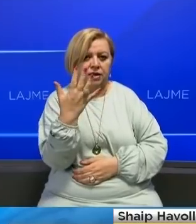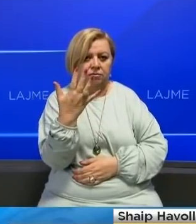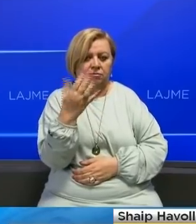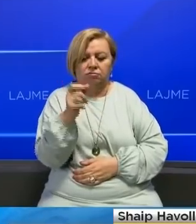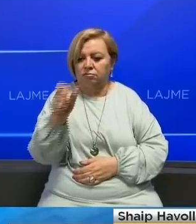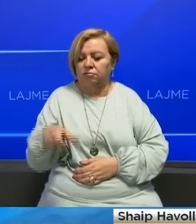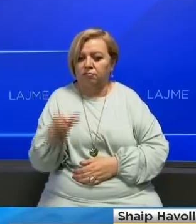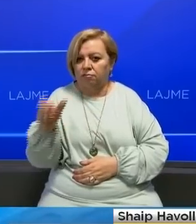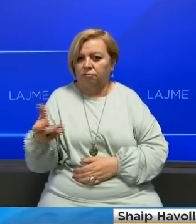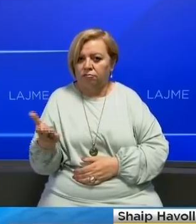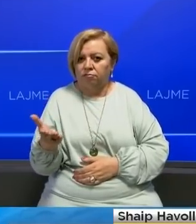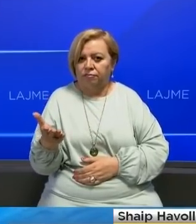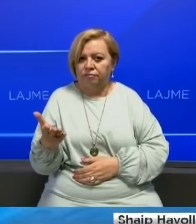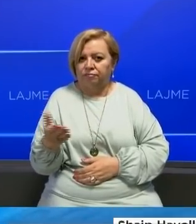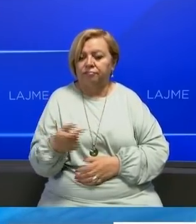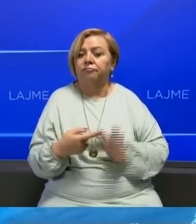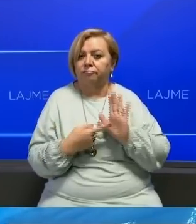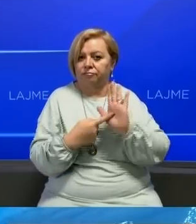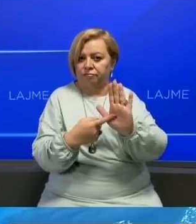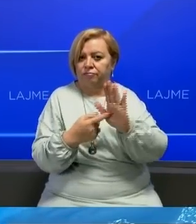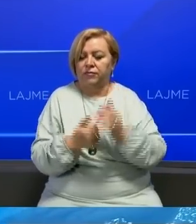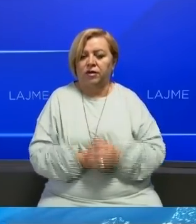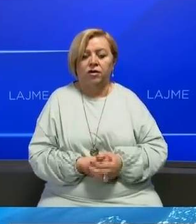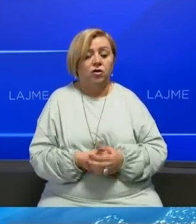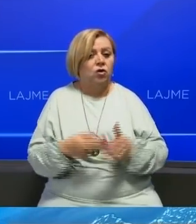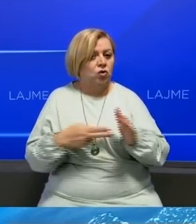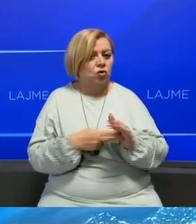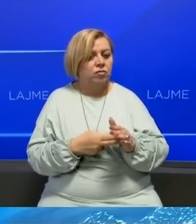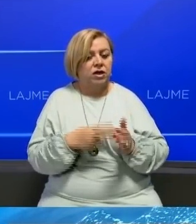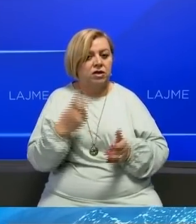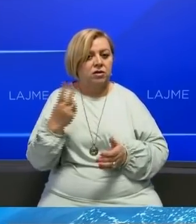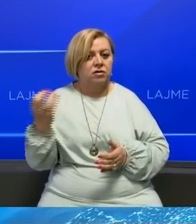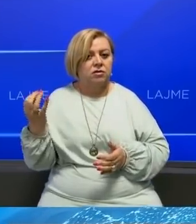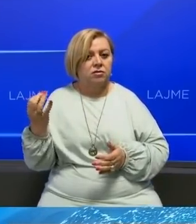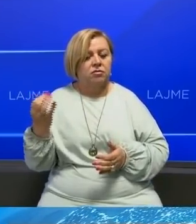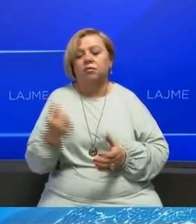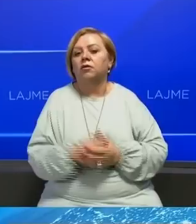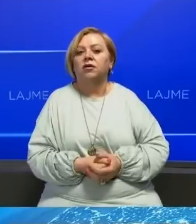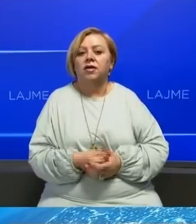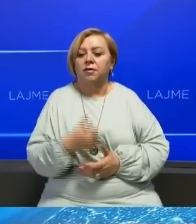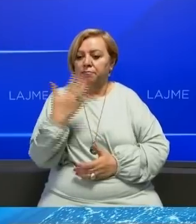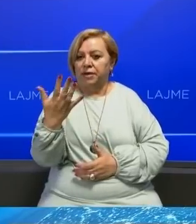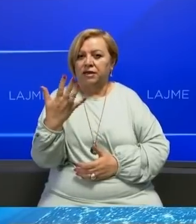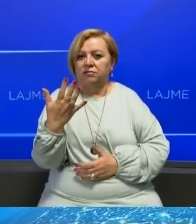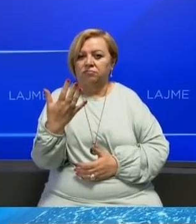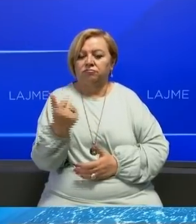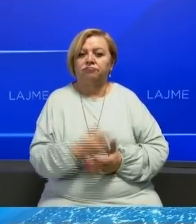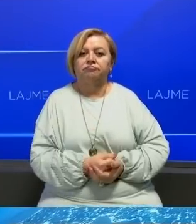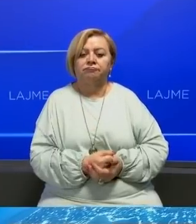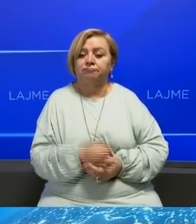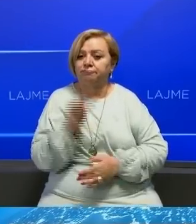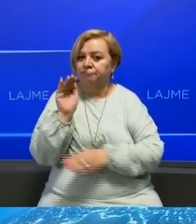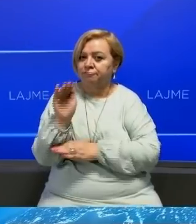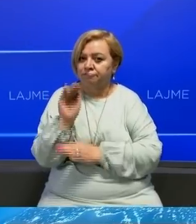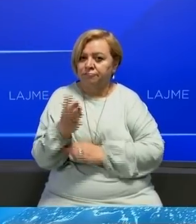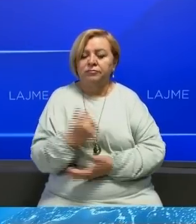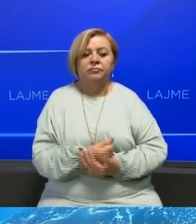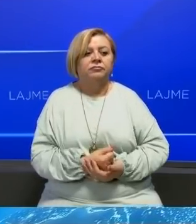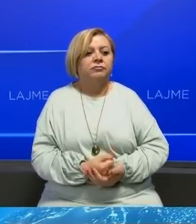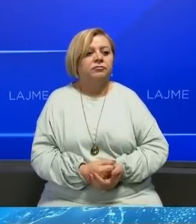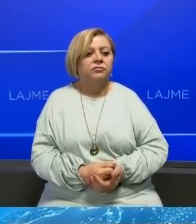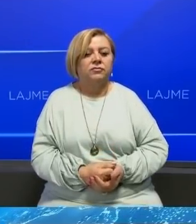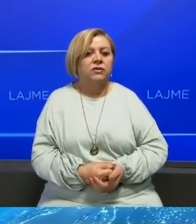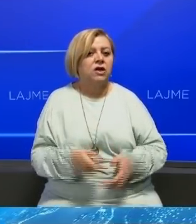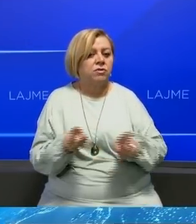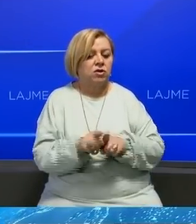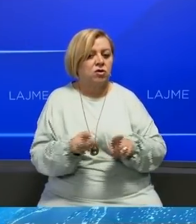sinjalizimit të jashtëm, gjatë vitit 2020 kemi pas 5 raste të sinjalizimit të jashtëm, dhe